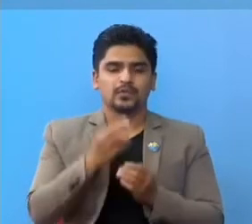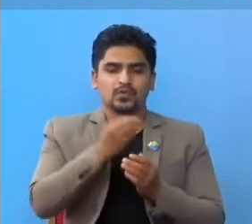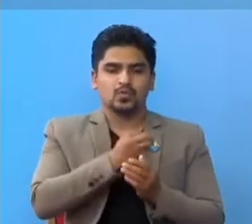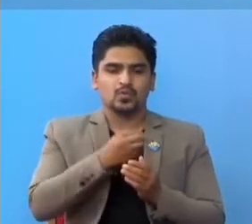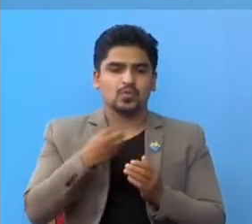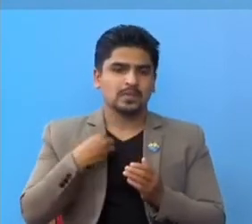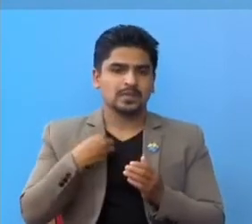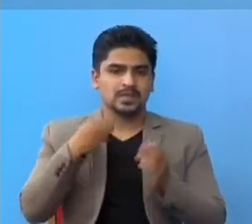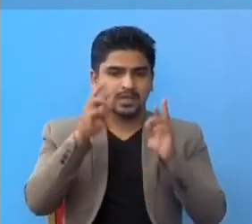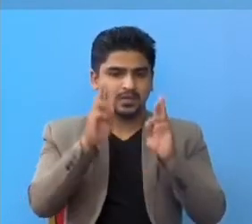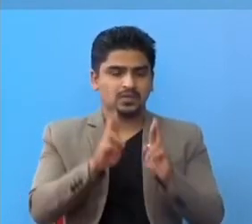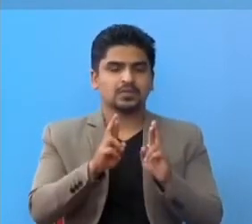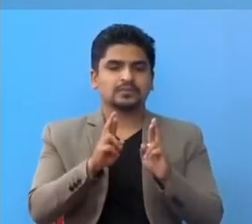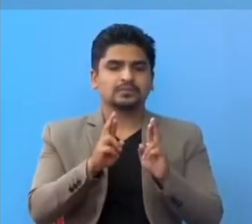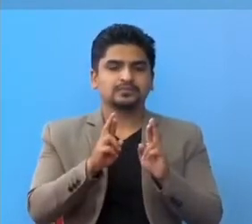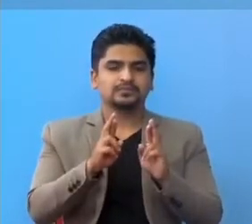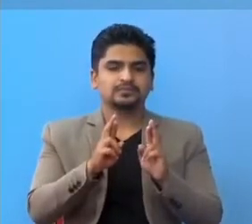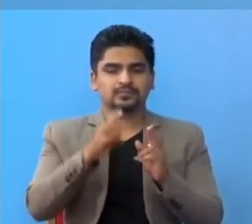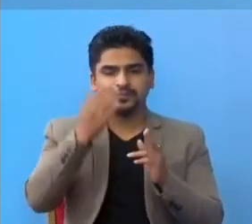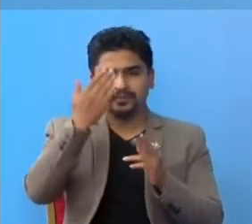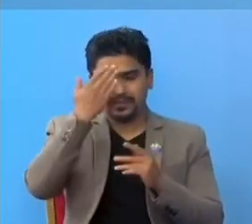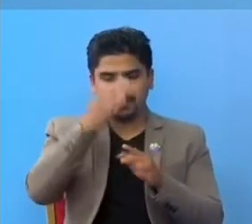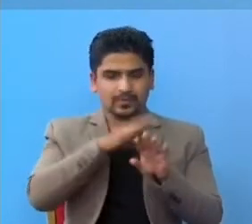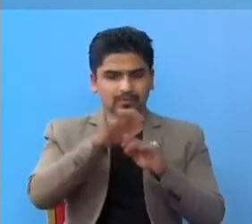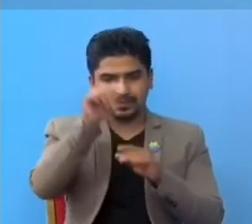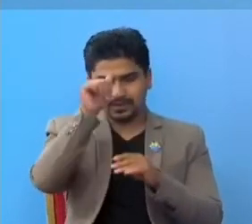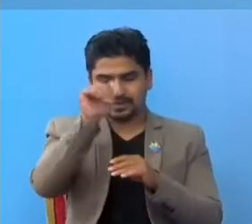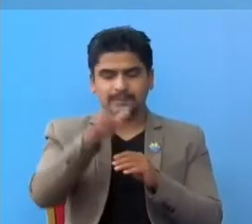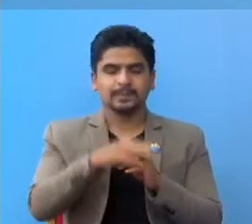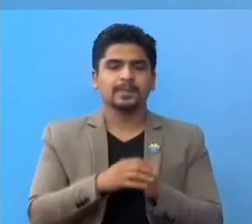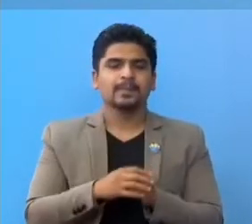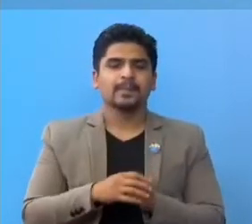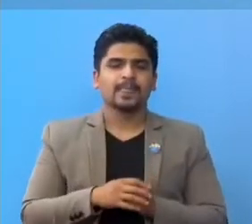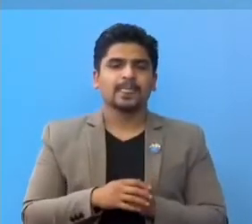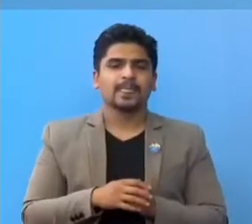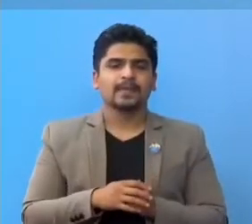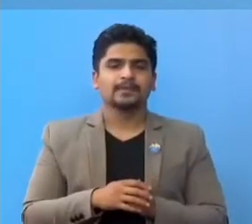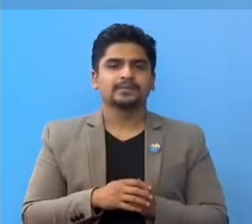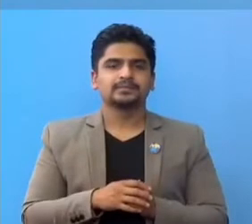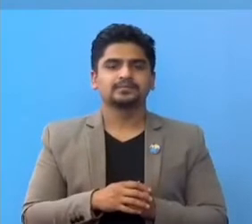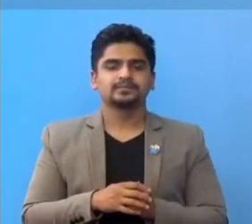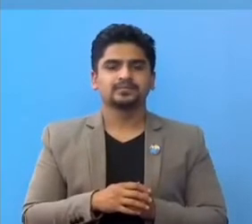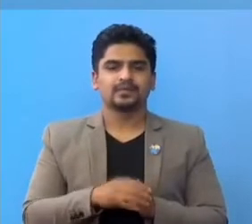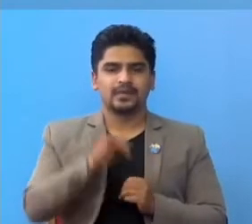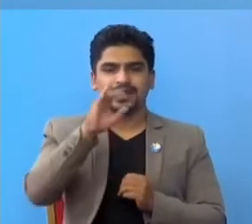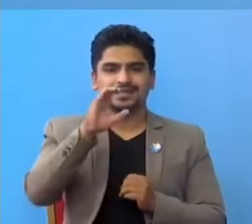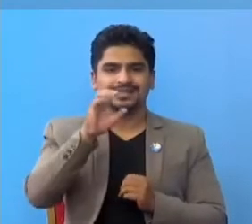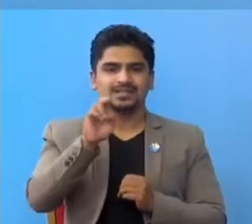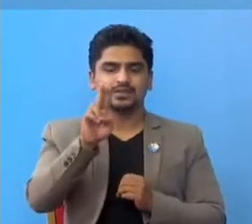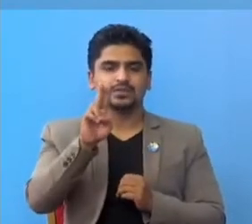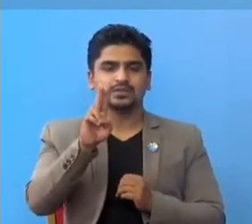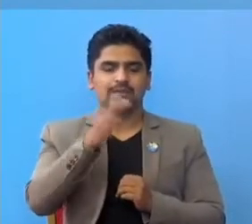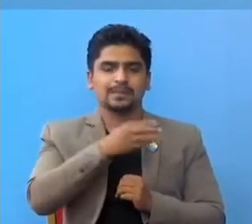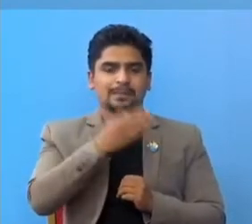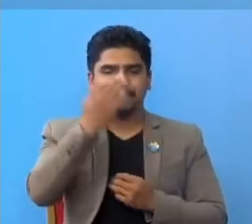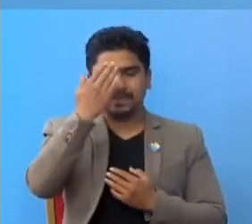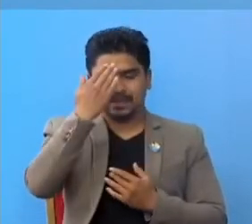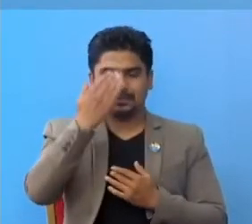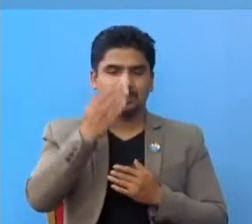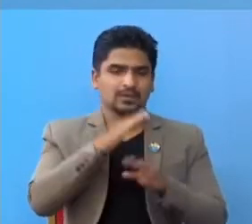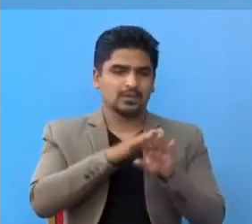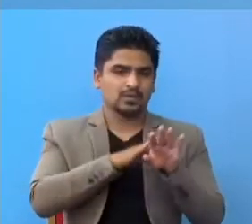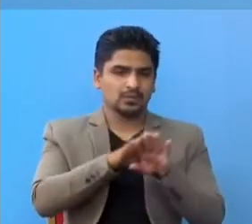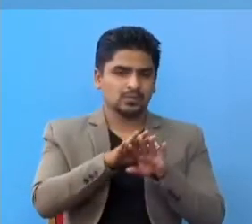रत रही रावनु भाएको बिर्यामियर को